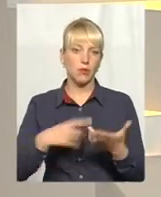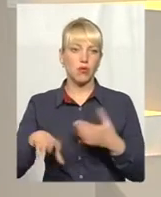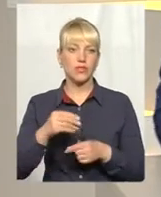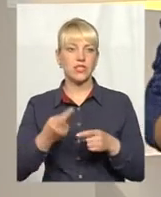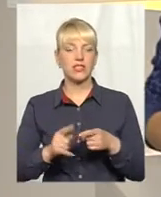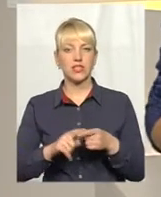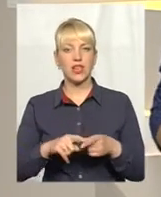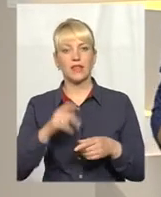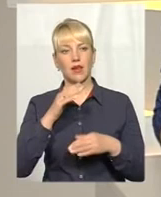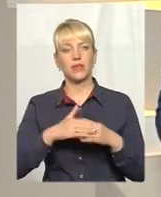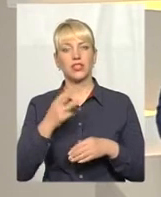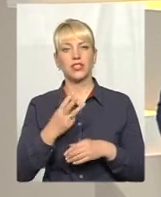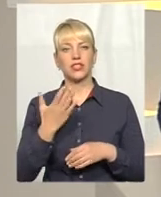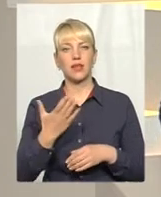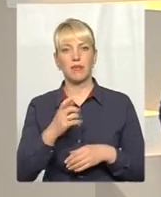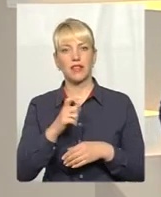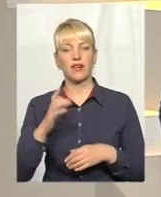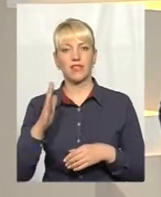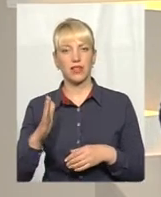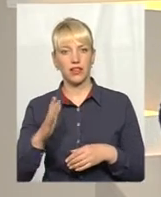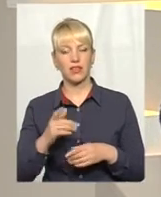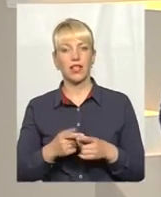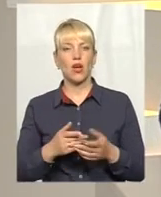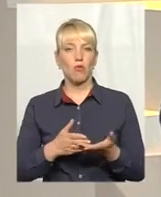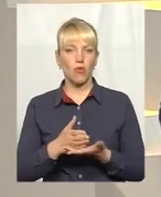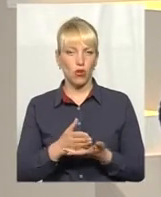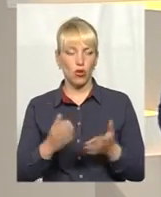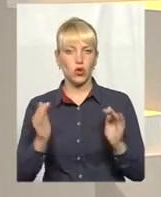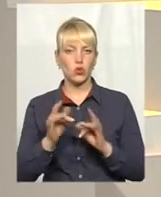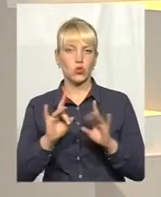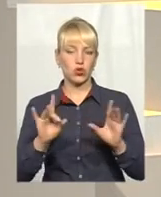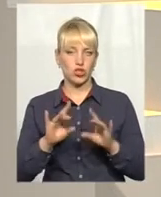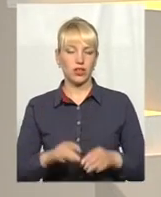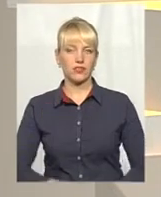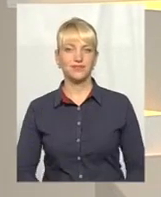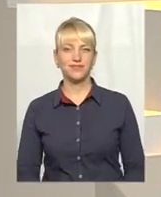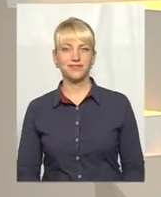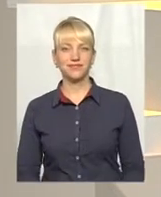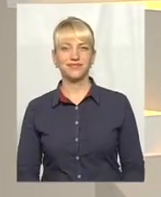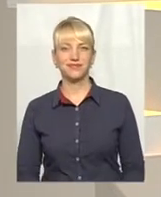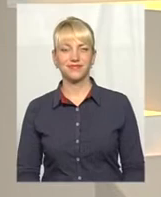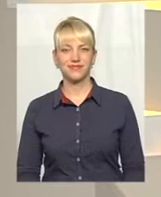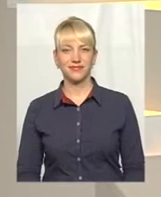сьогодні найближчих 35 хвилин. Прологом сюжети далі детальніша розмова у студії.